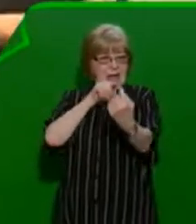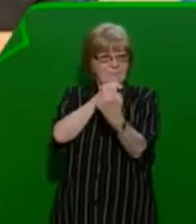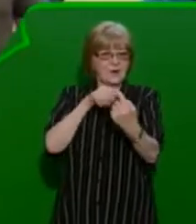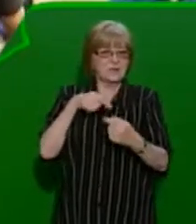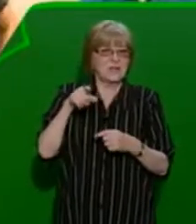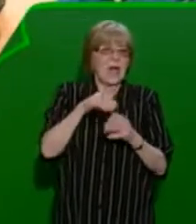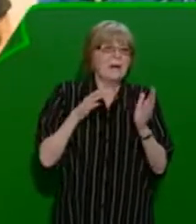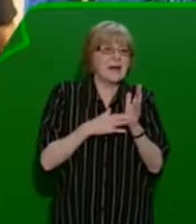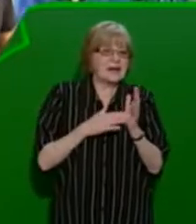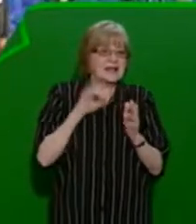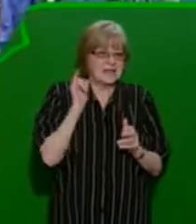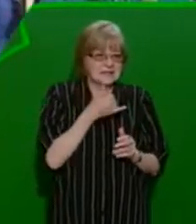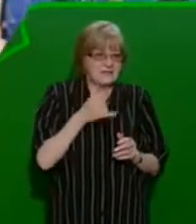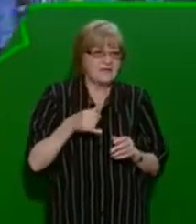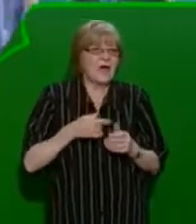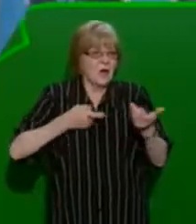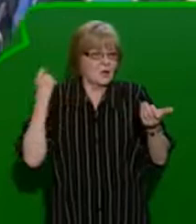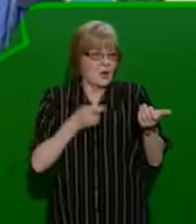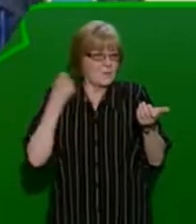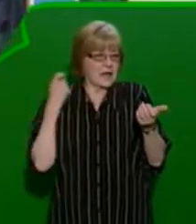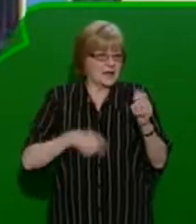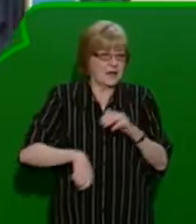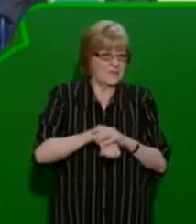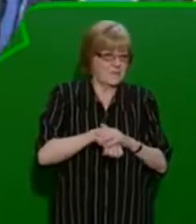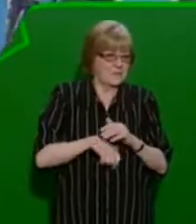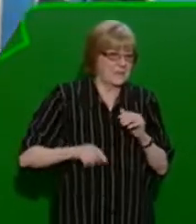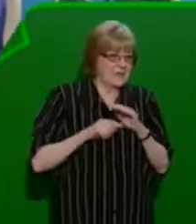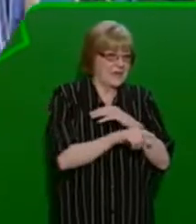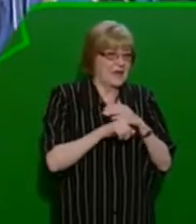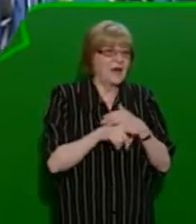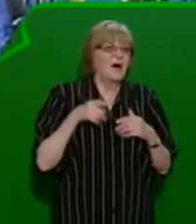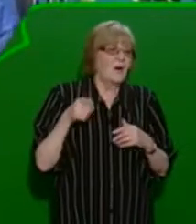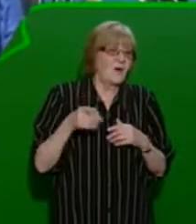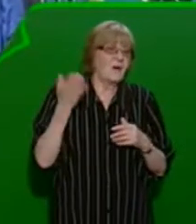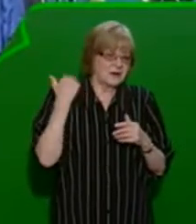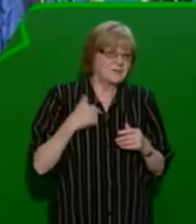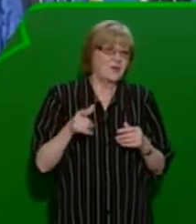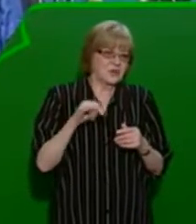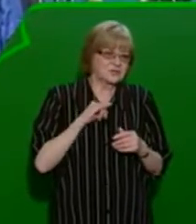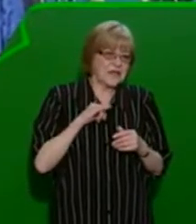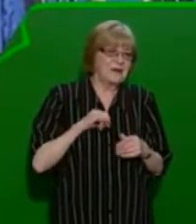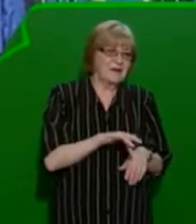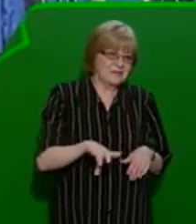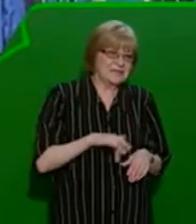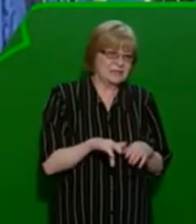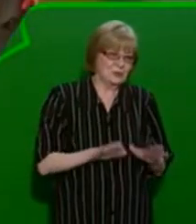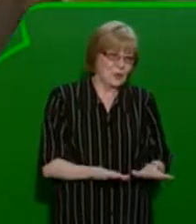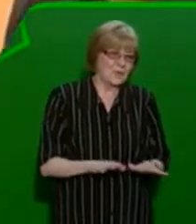Tady Martina Stavíka, golmana, který se stal velkým terčem našich legrácek, takže z toho dopoludu to bylo dozajímavý místečko.